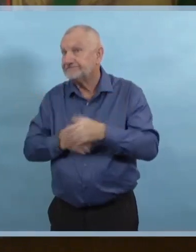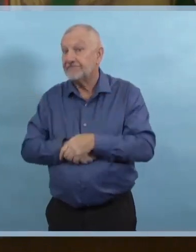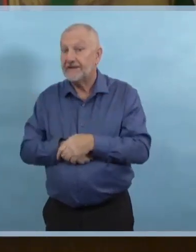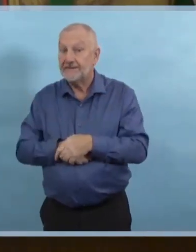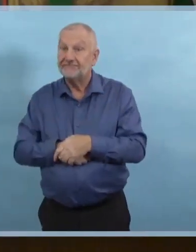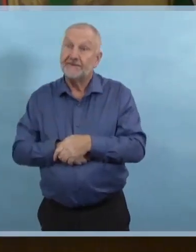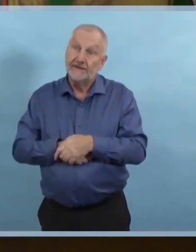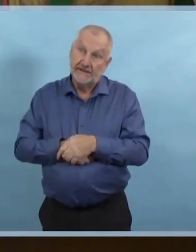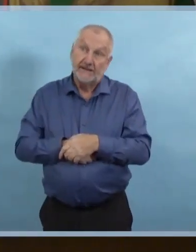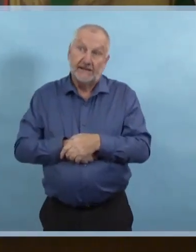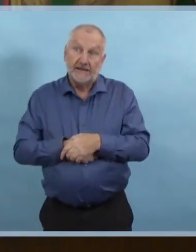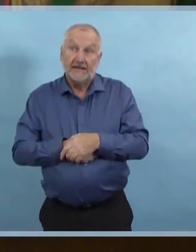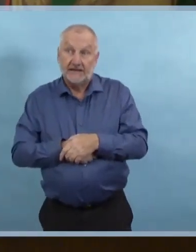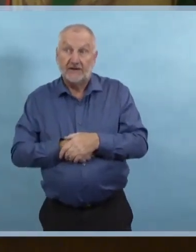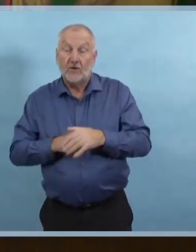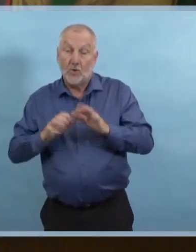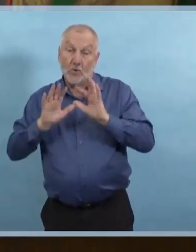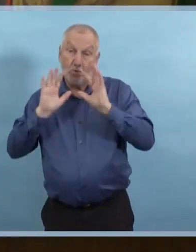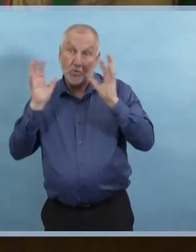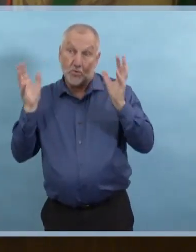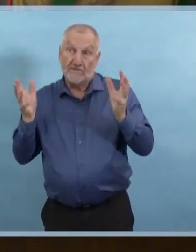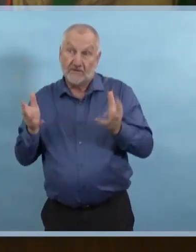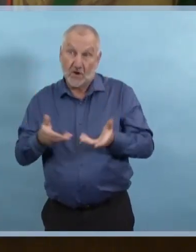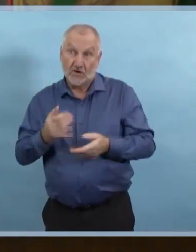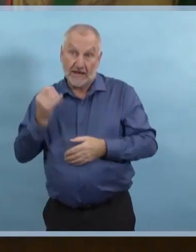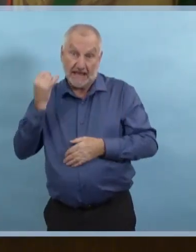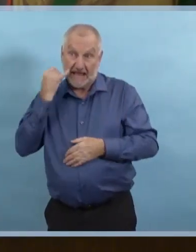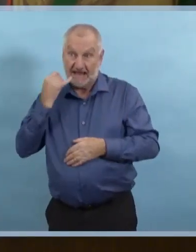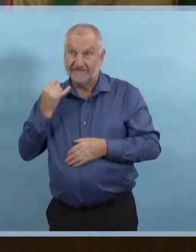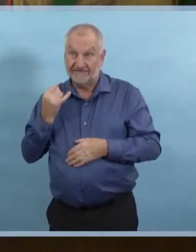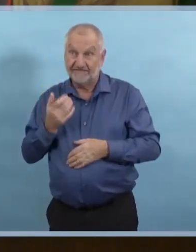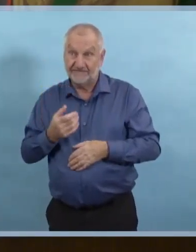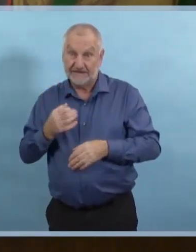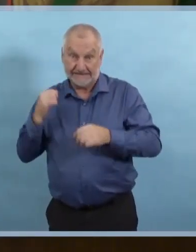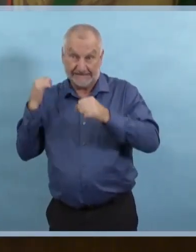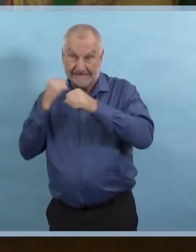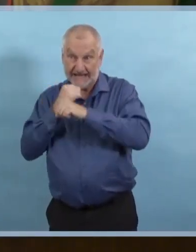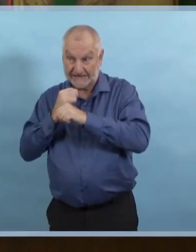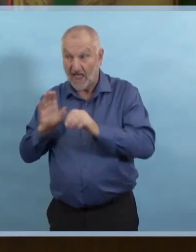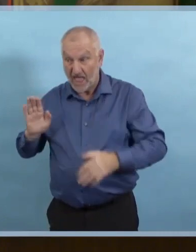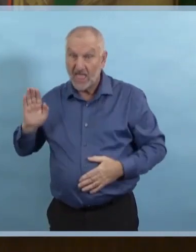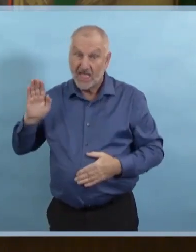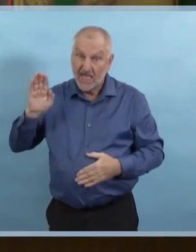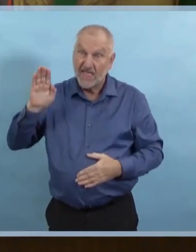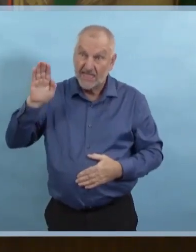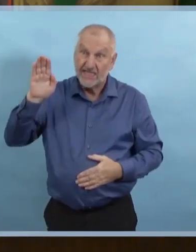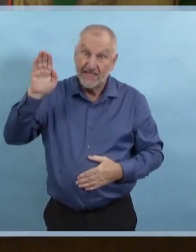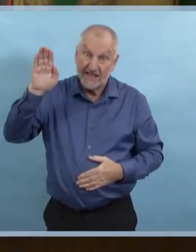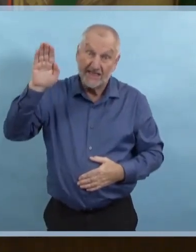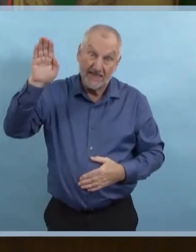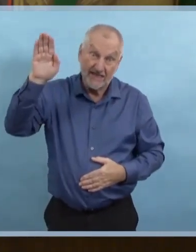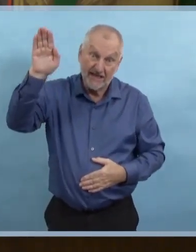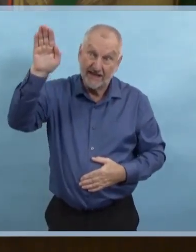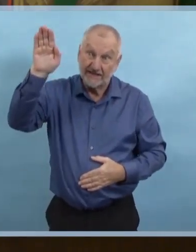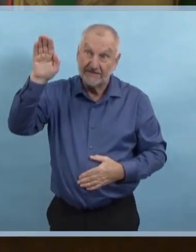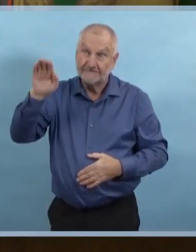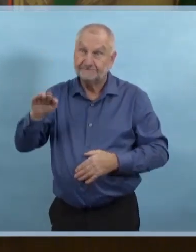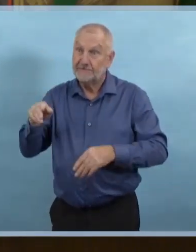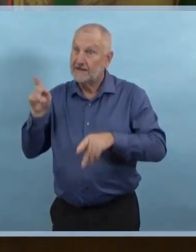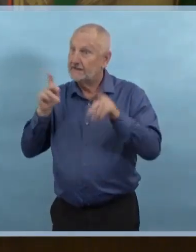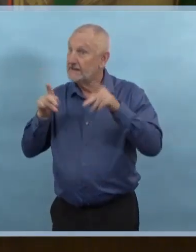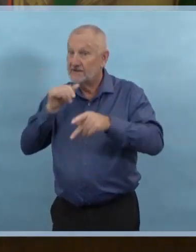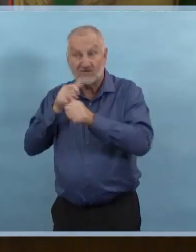que nous n'obtenons pas le niveau d'adhésion que nous voulons, nous devrons amplifier les mesures d'adhésion.